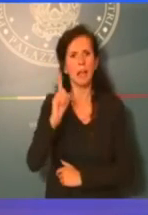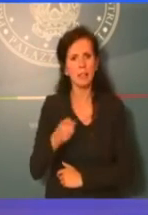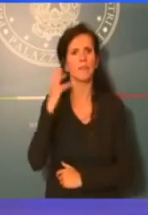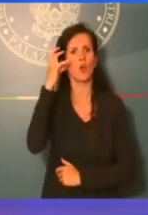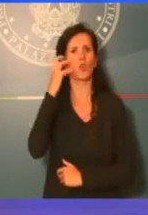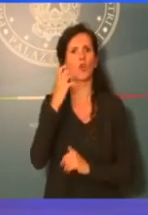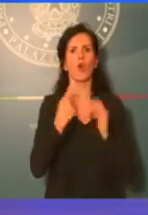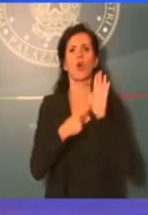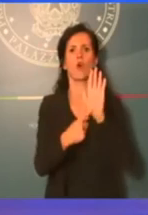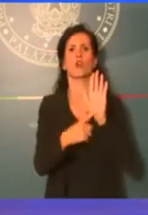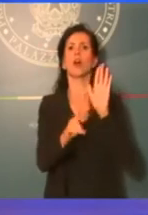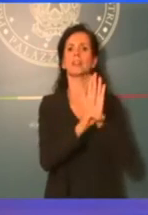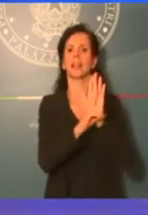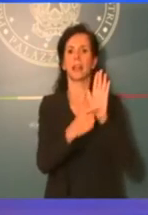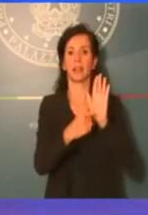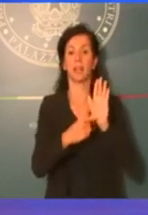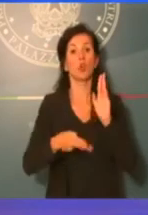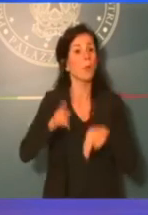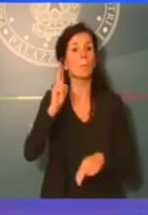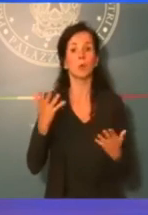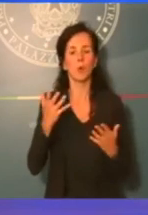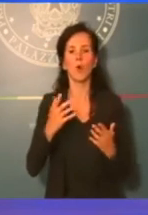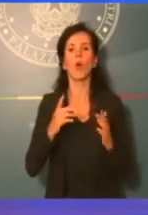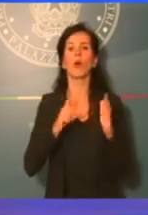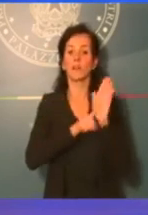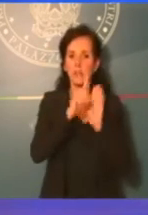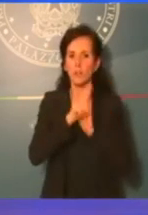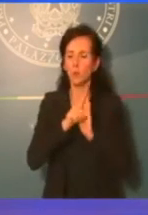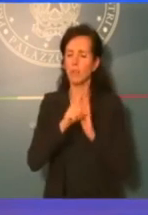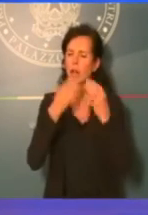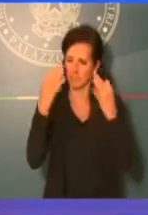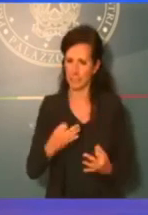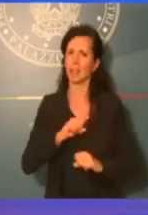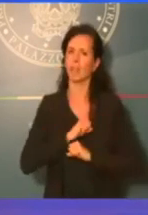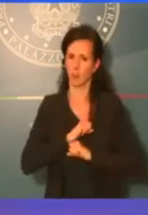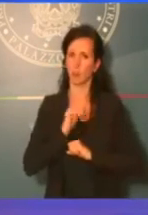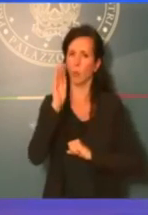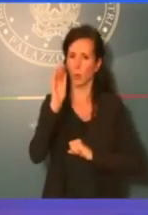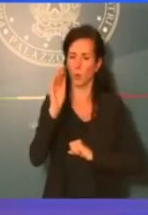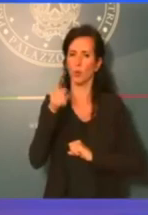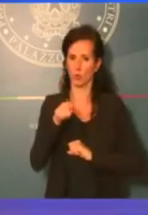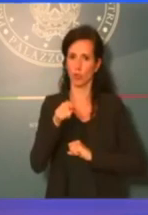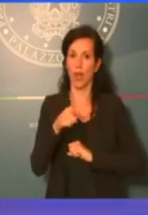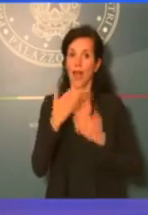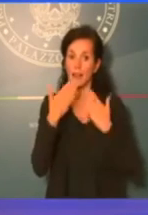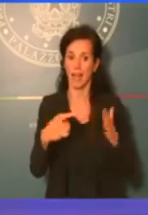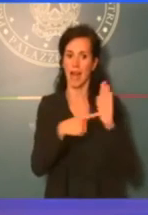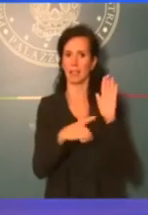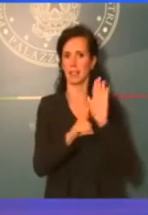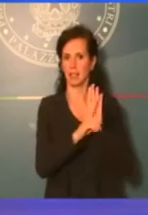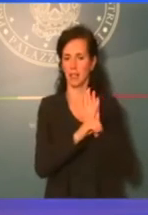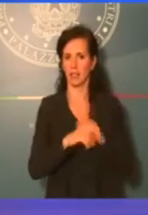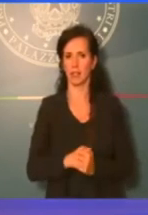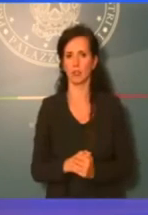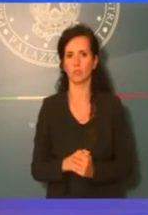dovremo vantarci dei risultati che confidiamo di conseguire attraverso anche questo decreto. Per quanto riguarda i